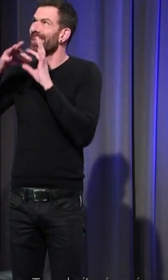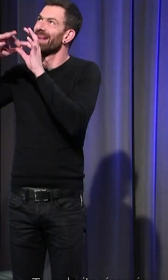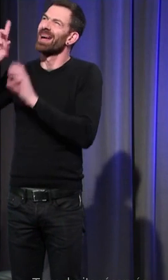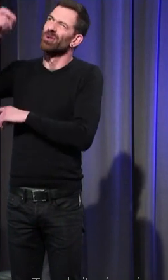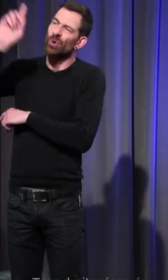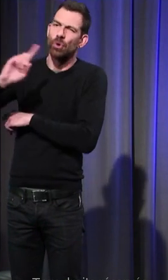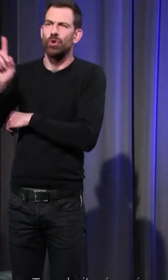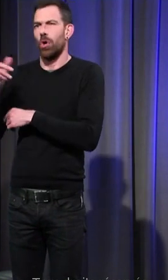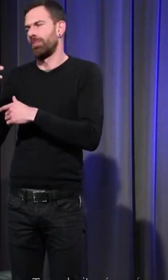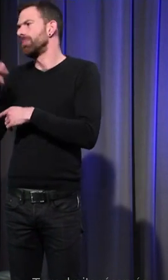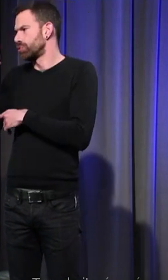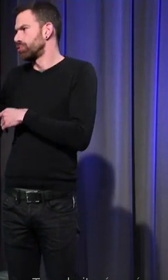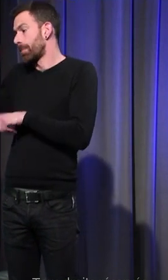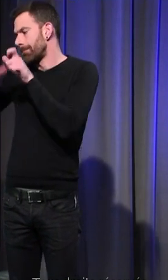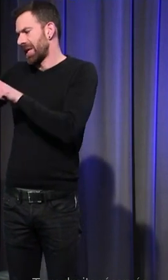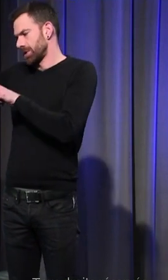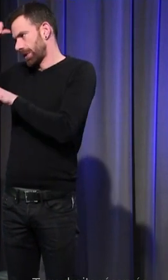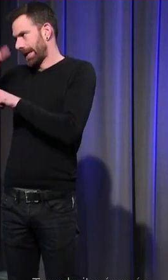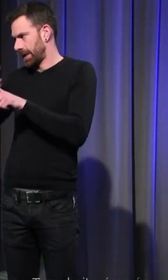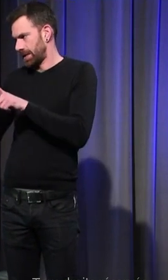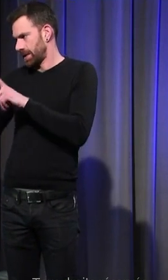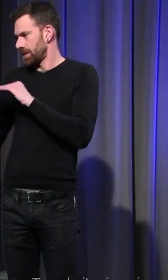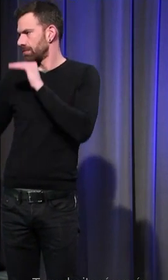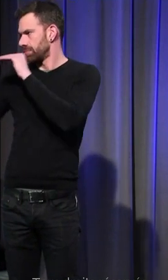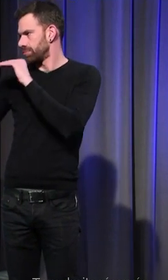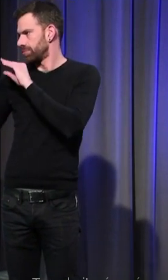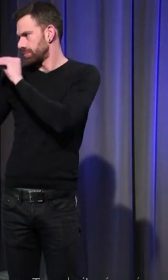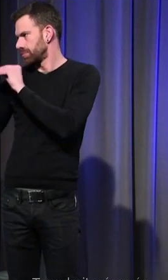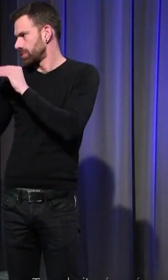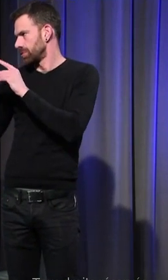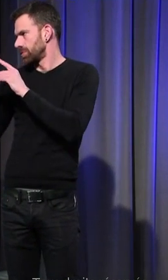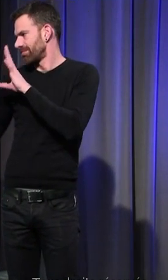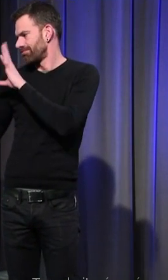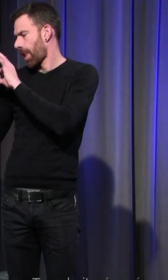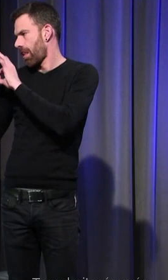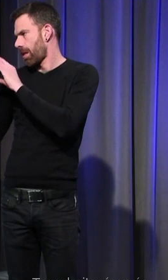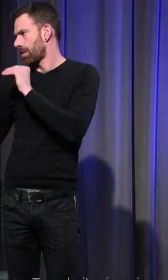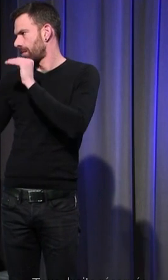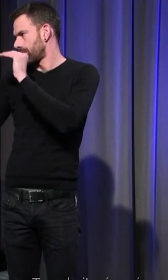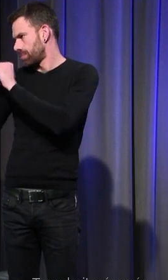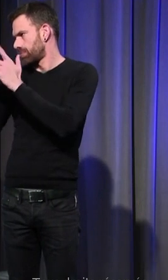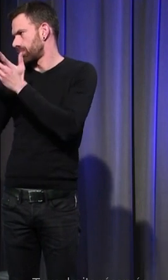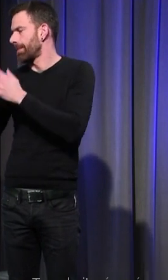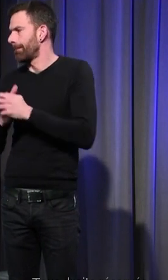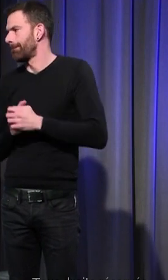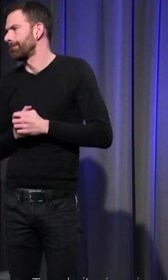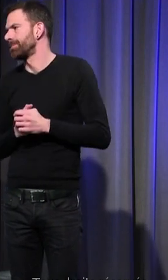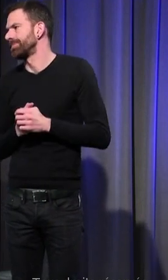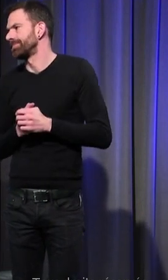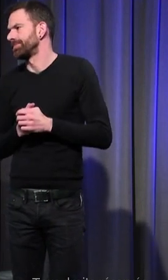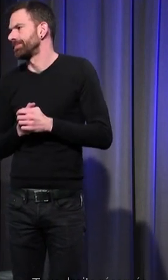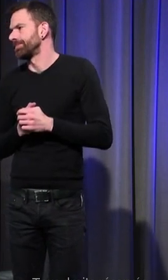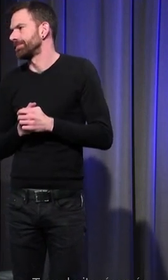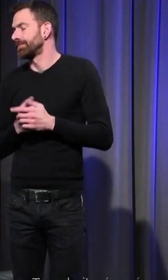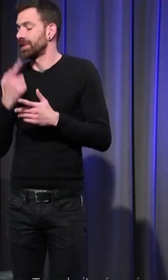'est plutôt entre chrétiens et c'est très précisément la nature du lien affectif que les auteurs les pères de l